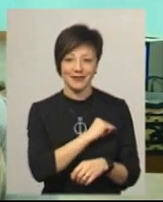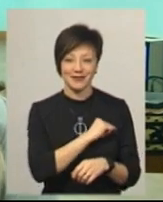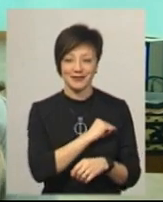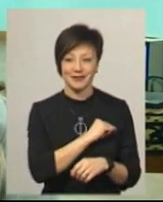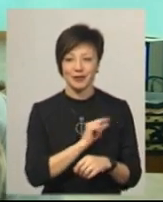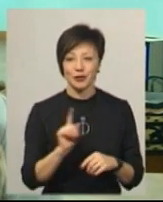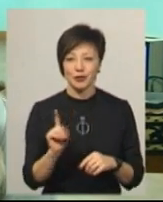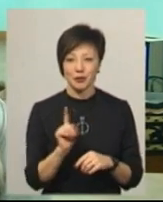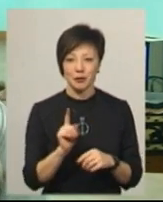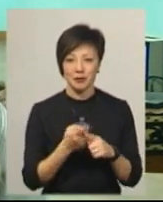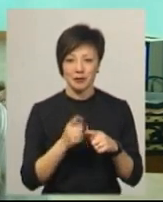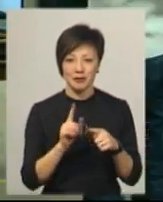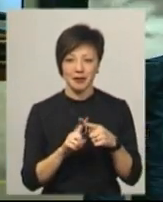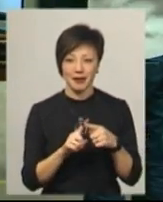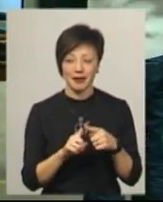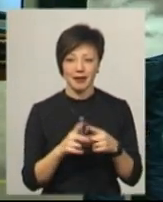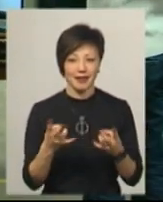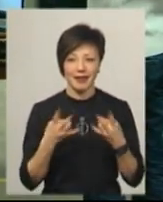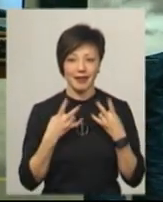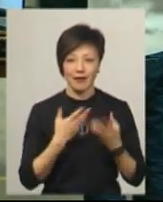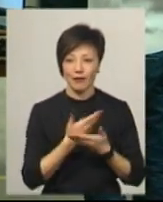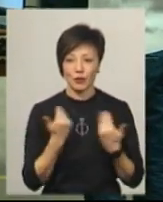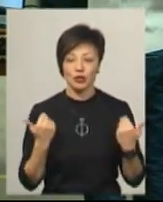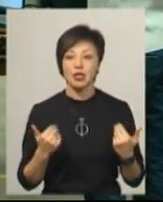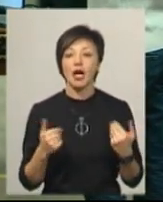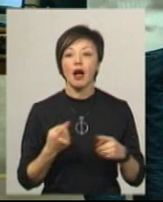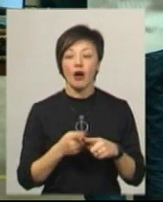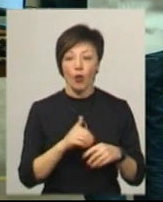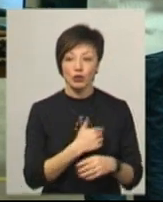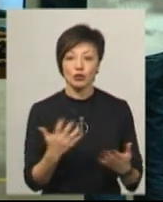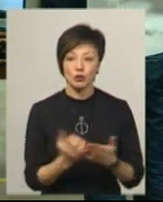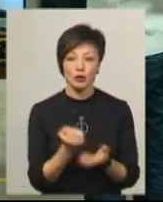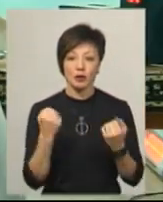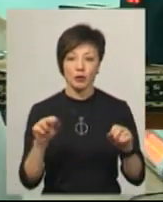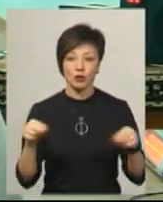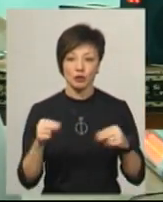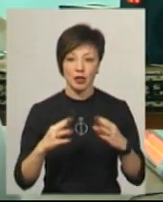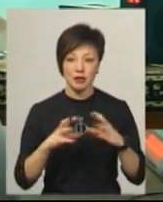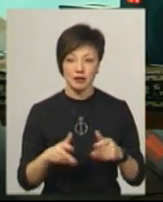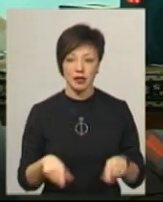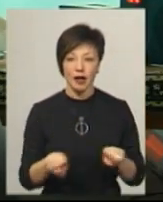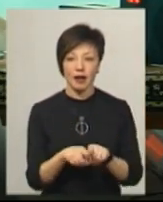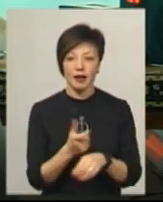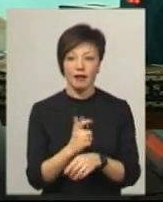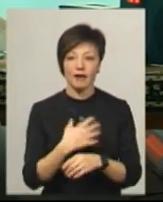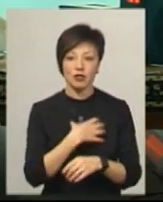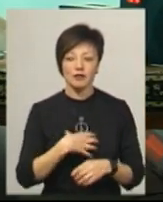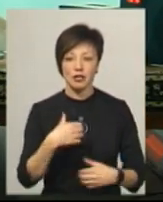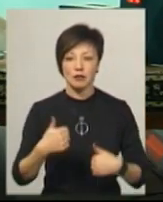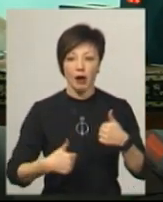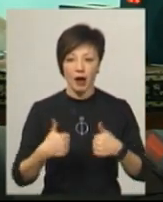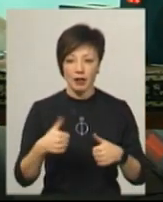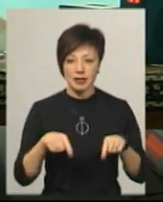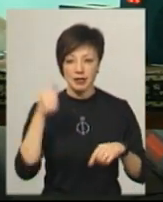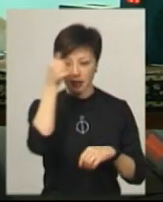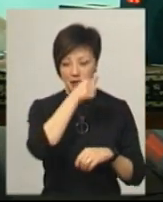щоб не заглазили, як кажуть. Дівчина каже, хоче здобути перемогу на чемпіонаті світу. Такі найважливіші змагання за цей рік,